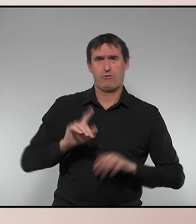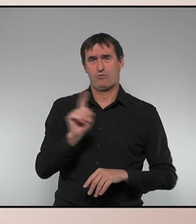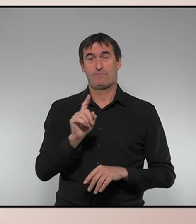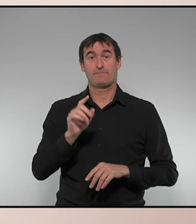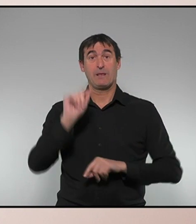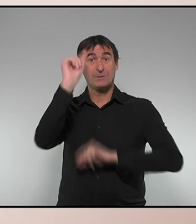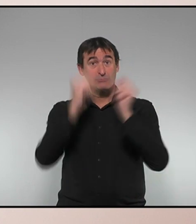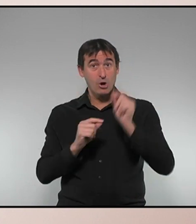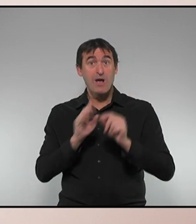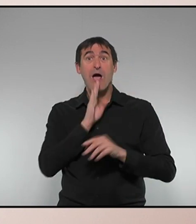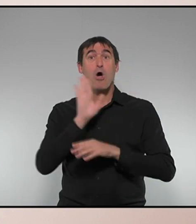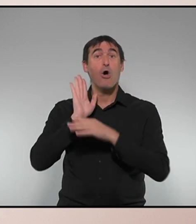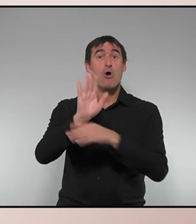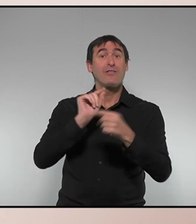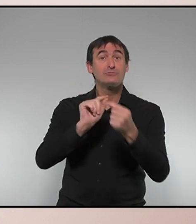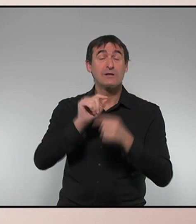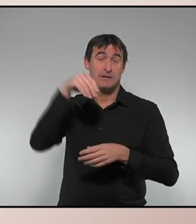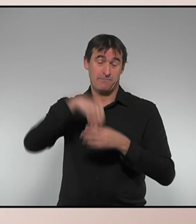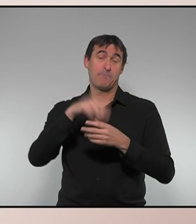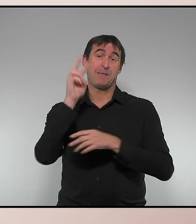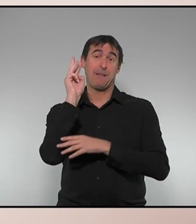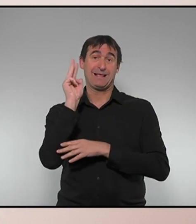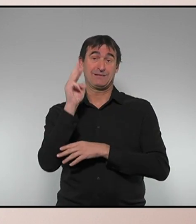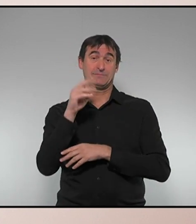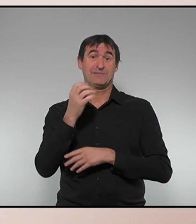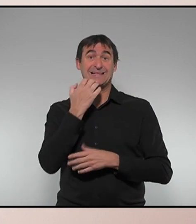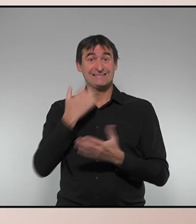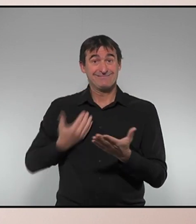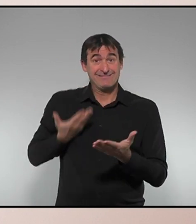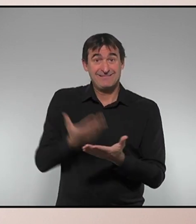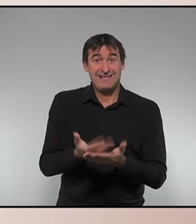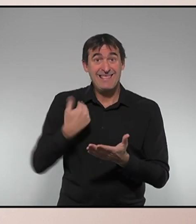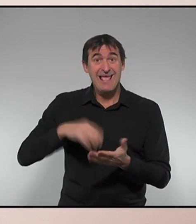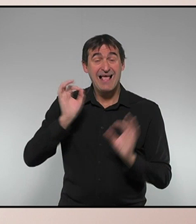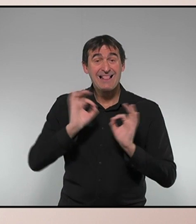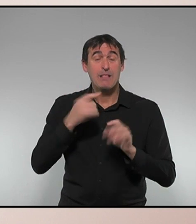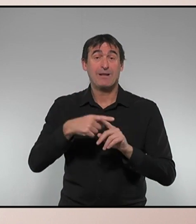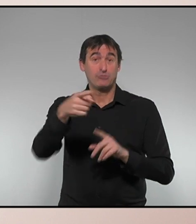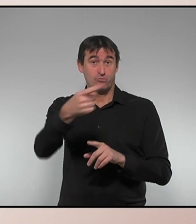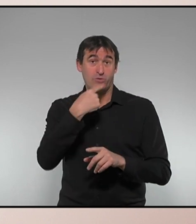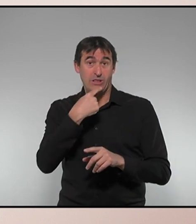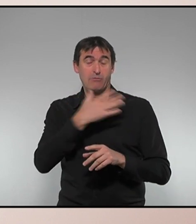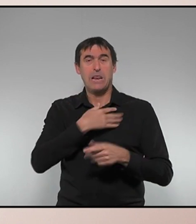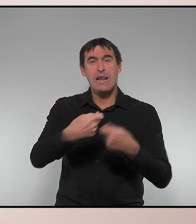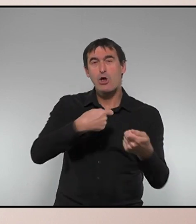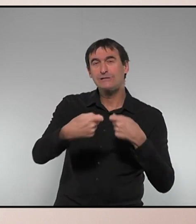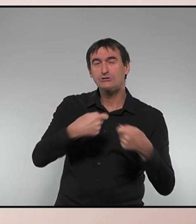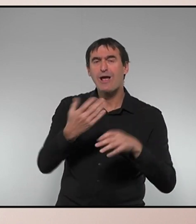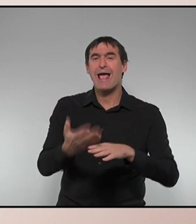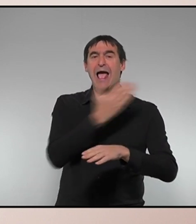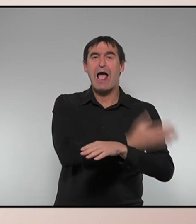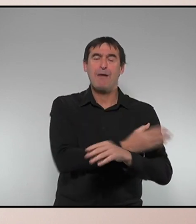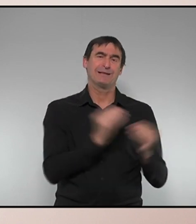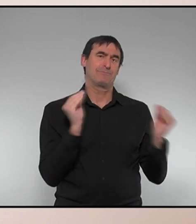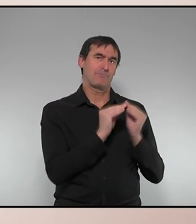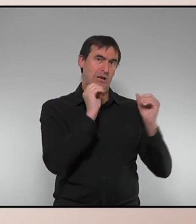encara no l'hem portat és perquè, anares a una bona negociació, vostès també ens van dir que el que volien era que arribés aquí amb un acord previ i això és el que estem